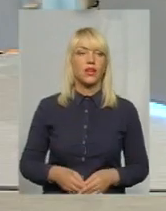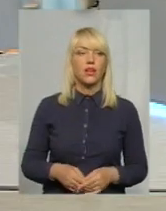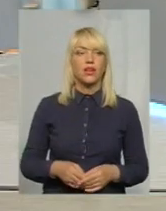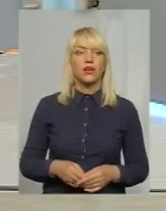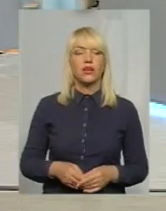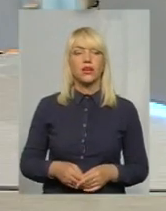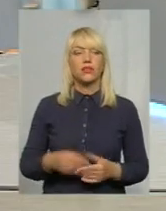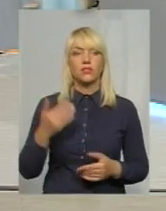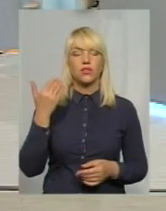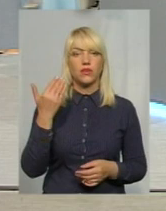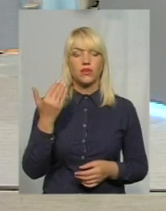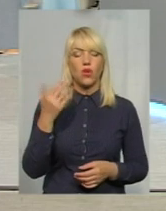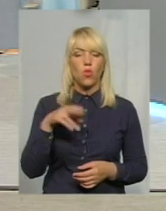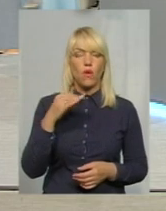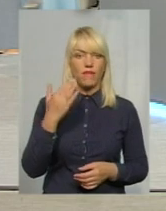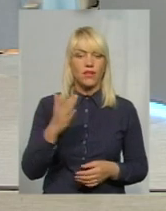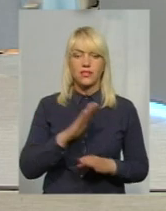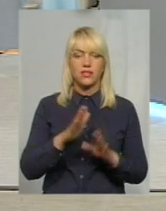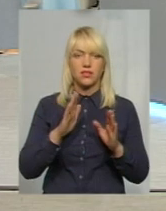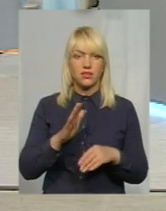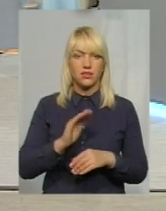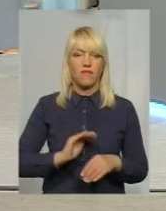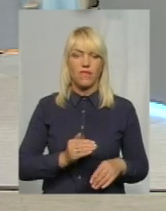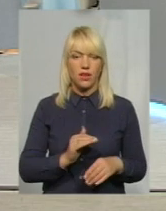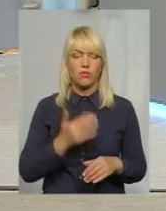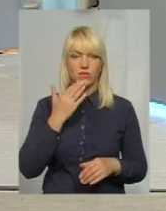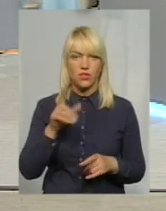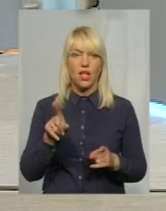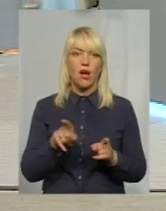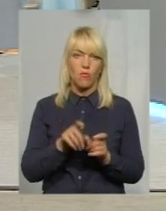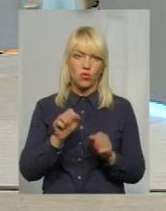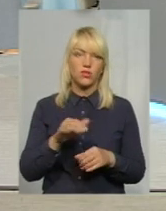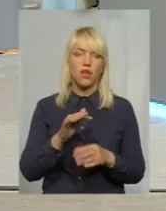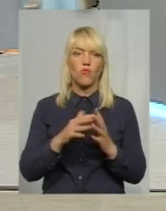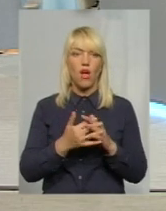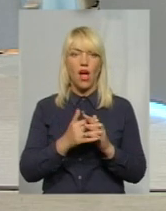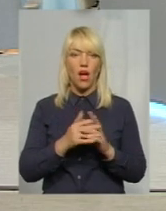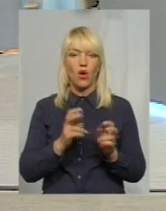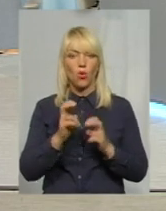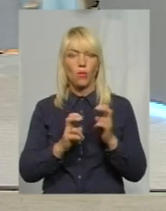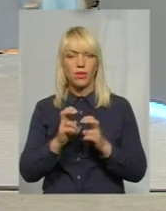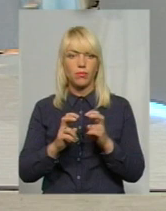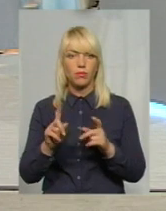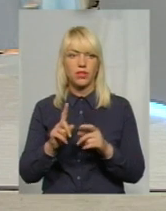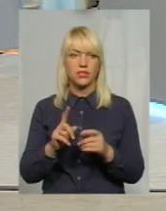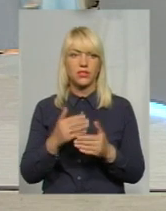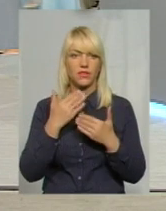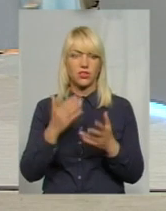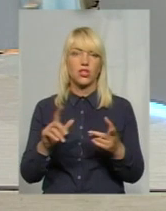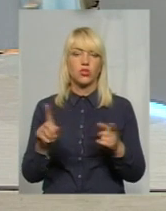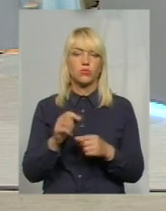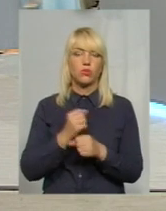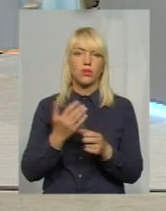думаю, що до вас, напевно, не тільки фермери звертаються, а можливо звертаються і агропідприємства, щоб робити якісь відповідні результати, або мати чим